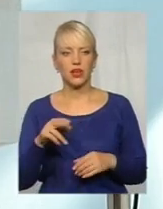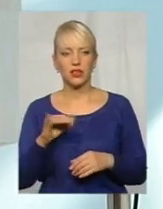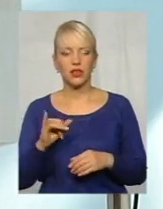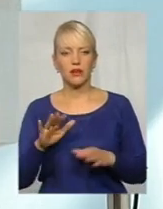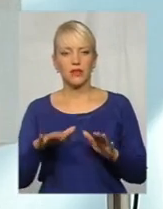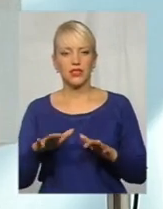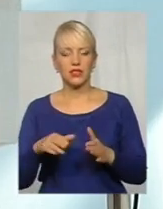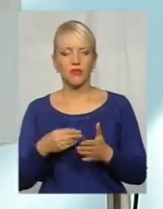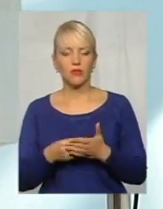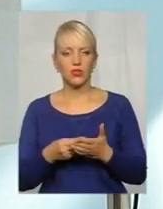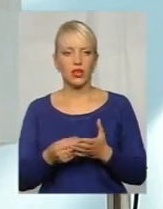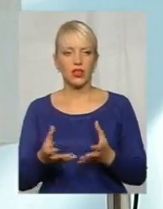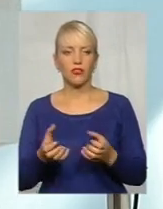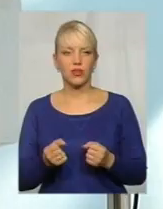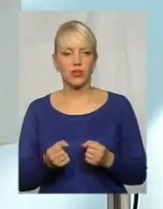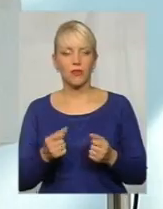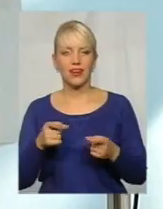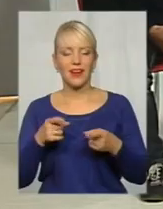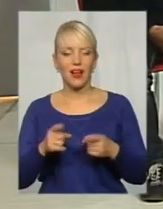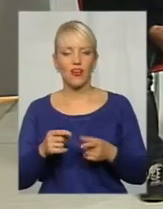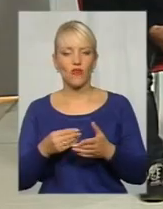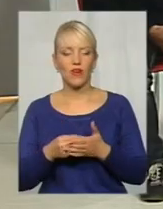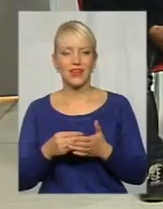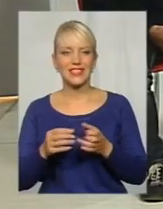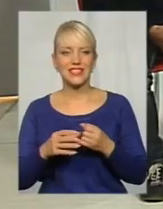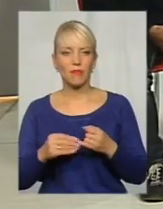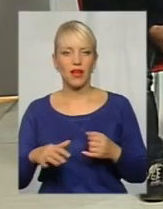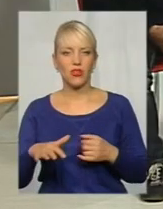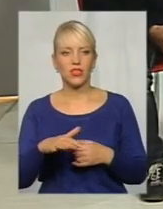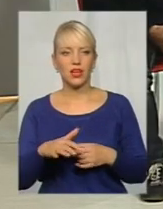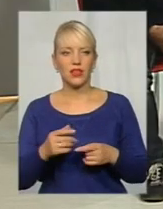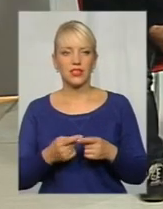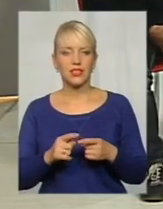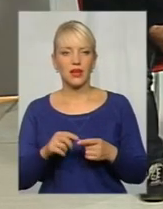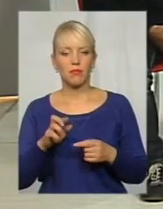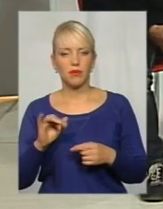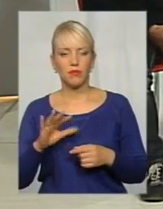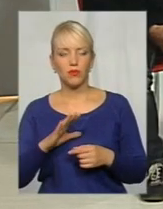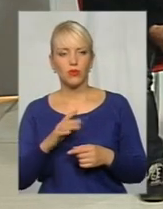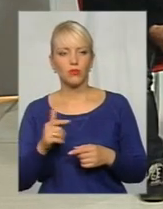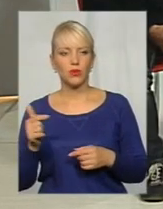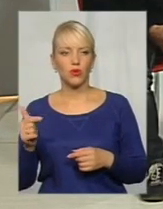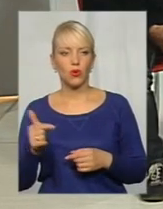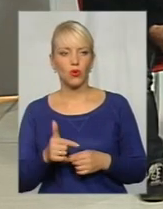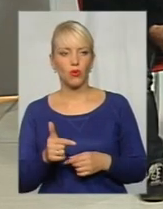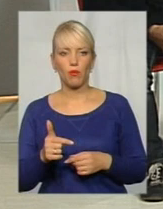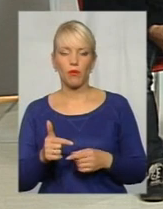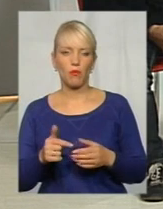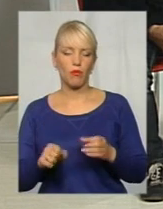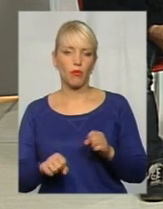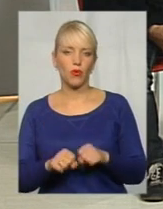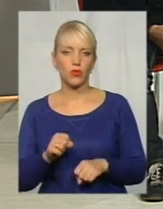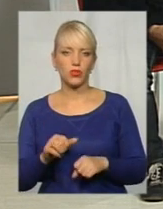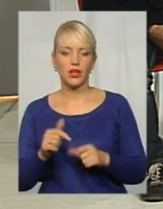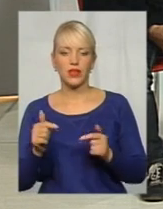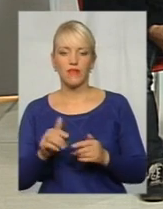місцеві бюджети отримували реальну вартість земельної ділянки, це було би грубим порушенням і не